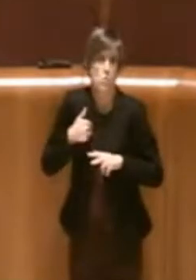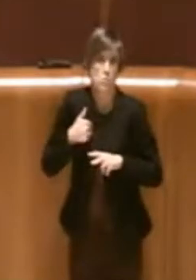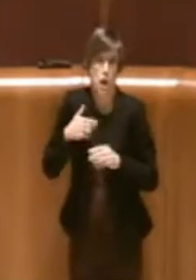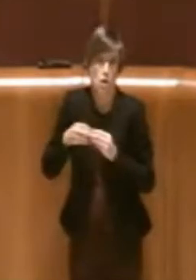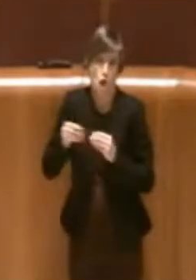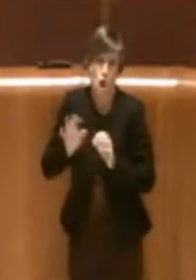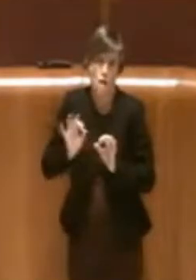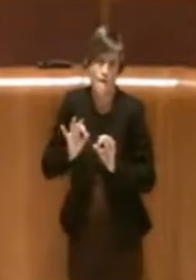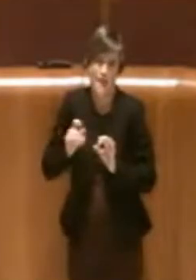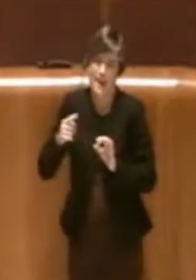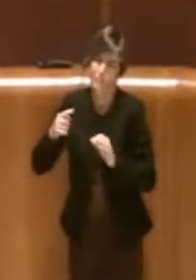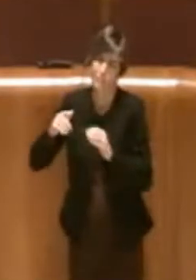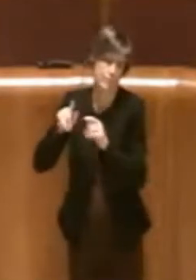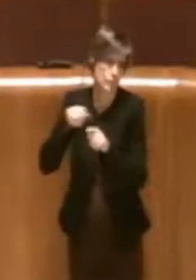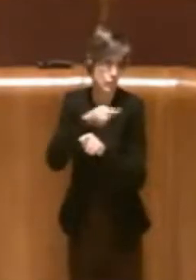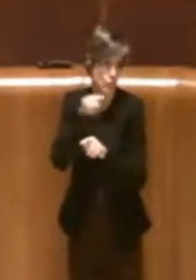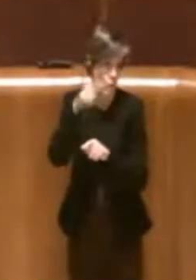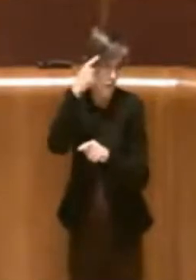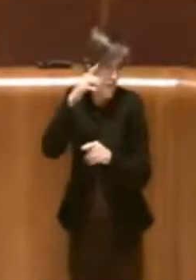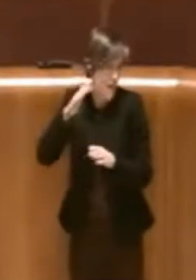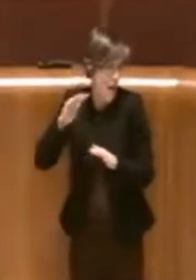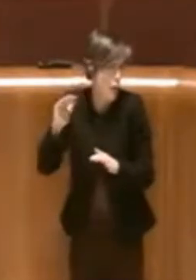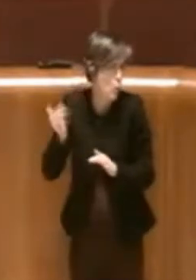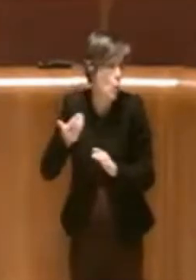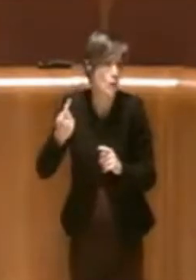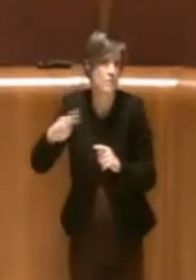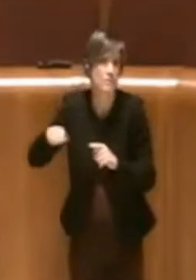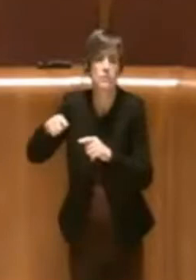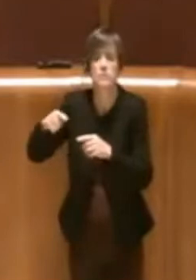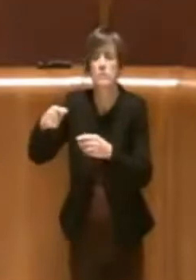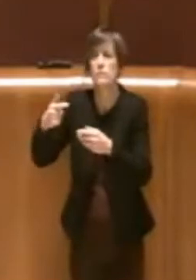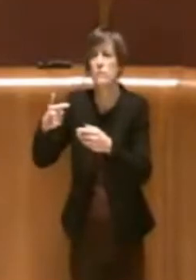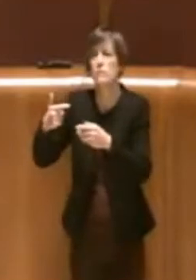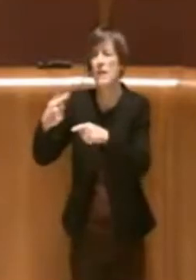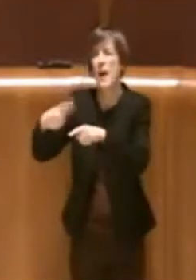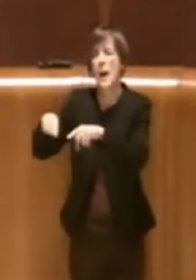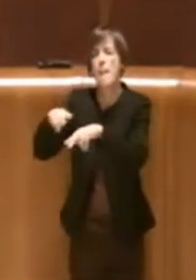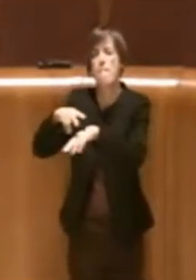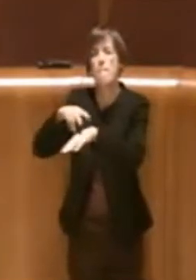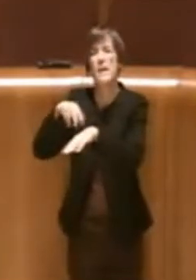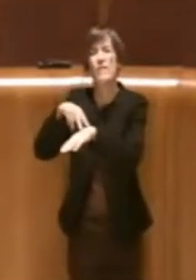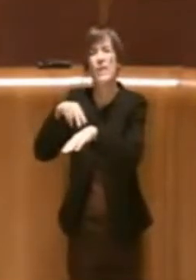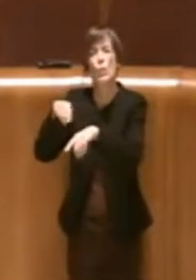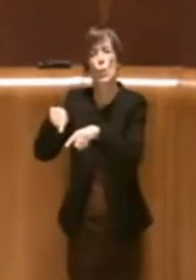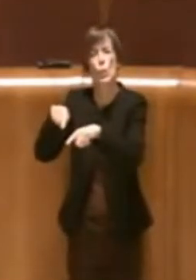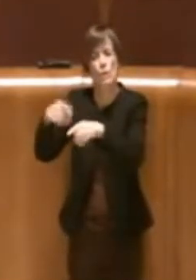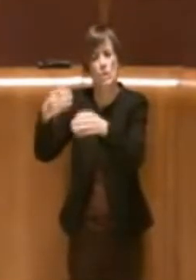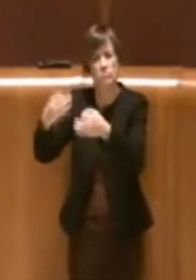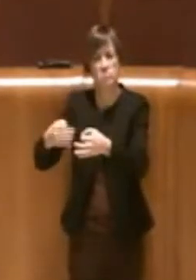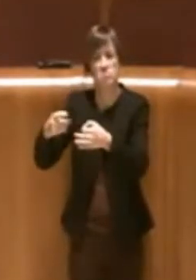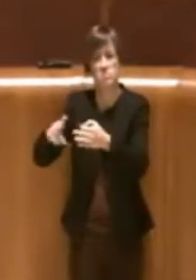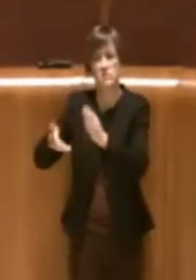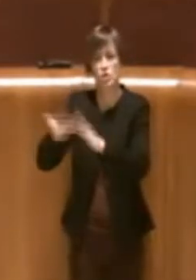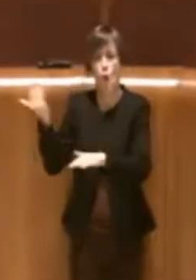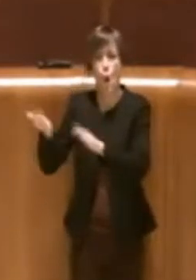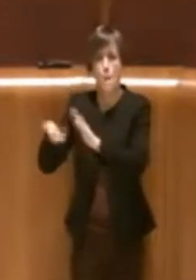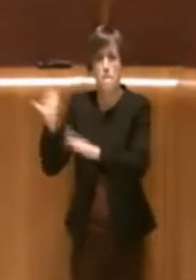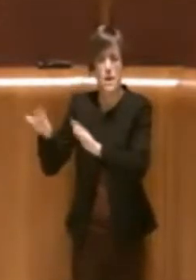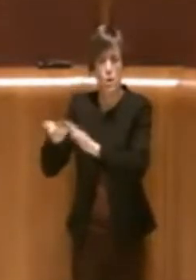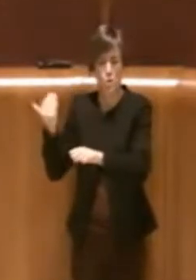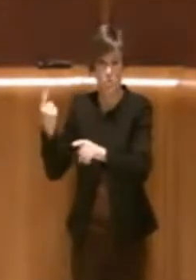come saprete tutti è stato fatto su iniziativa della Prefettura, perché era un immobile in cui anche